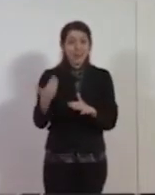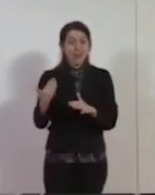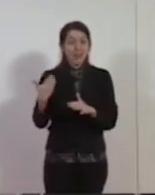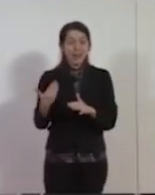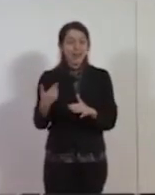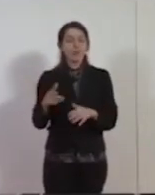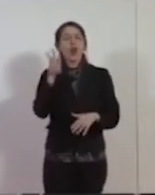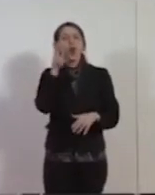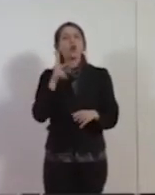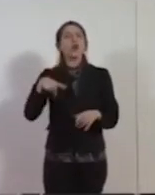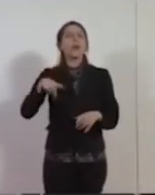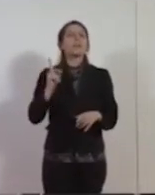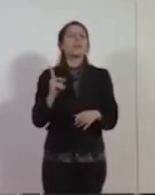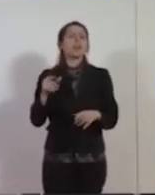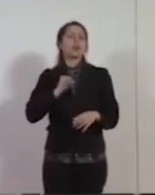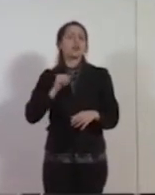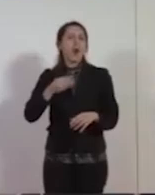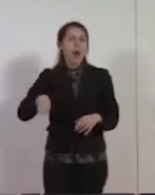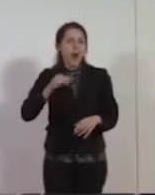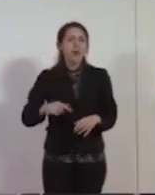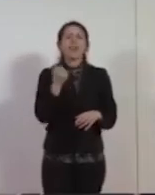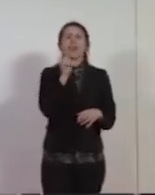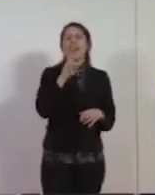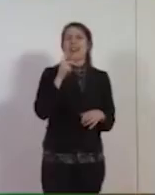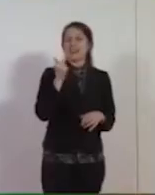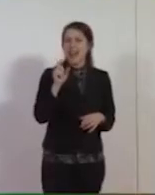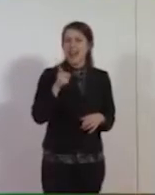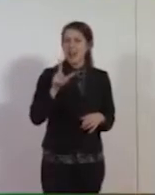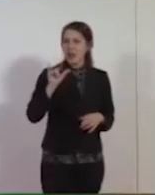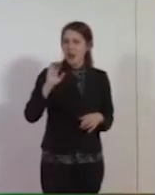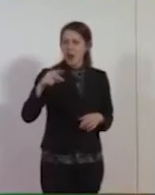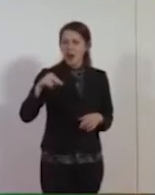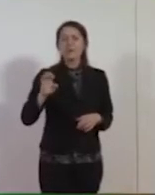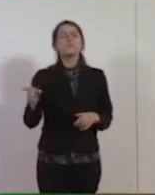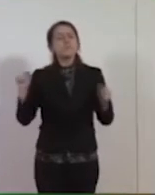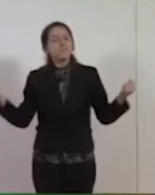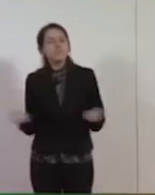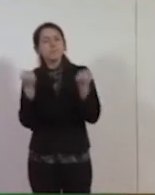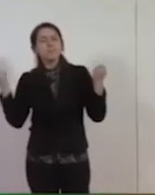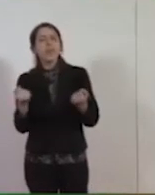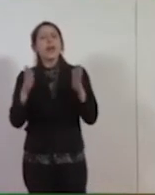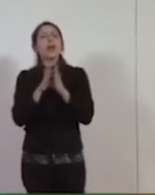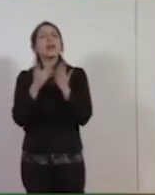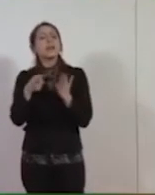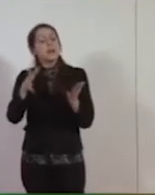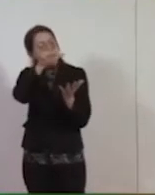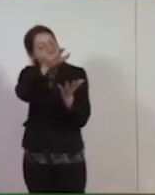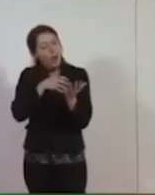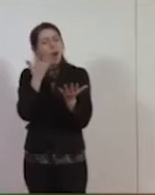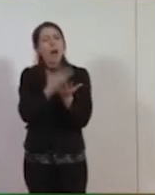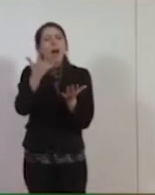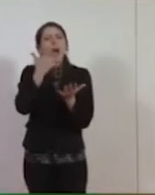PD di Napoli, Teresa Armato, Assunta Tartaglione, hanno organizzato la presentazione di un libro che racconta la sua storia, la sua